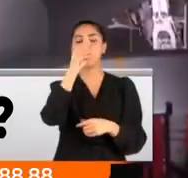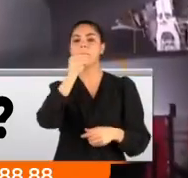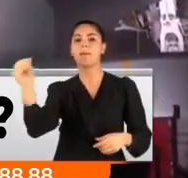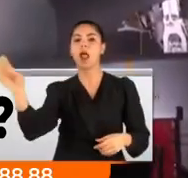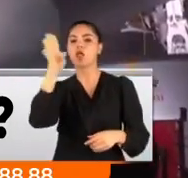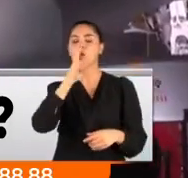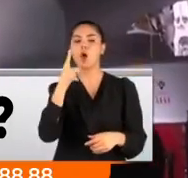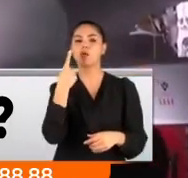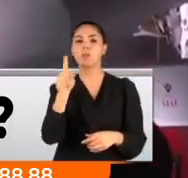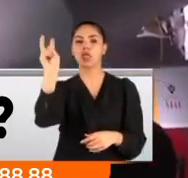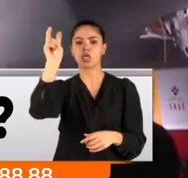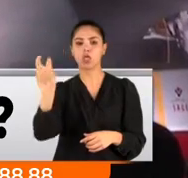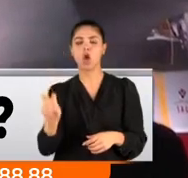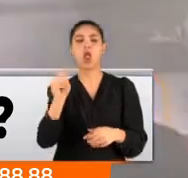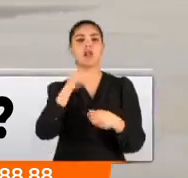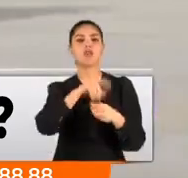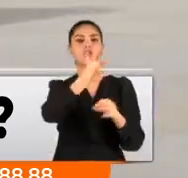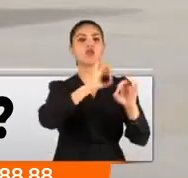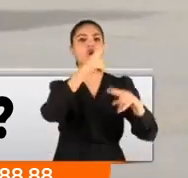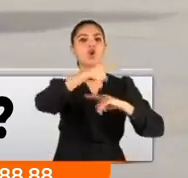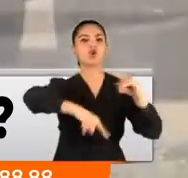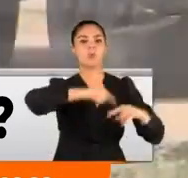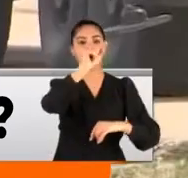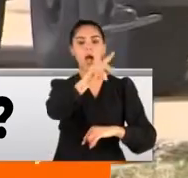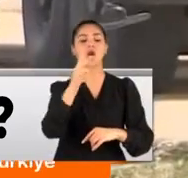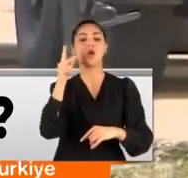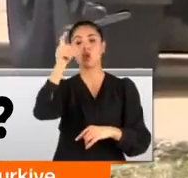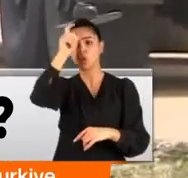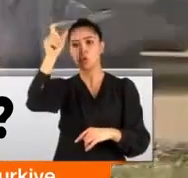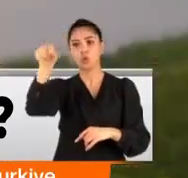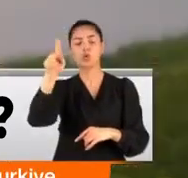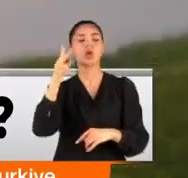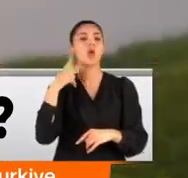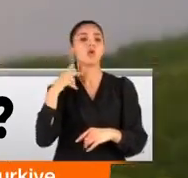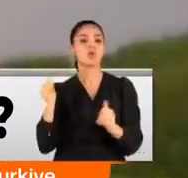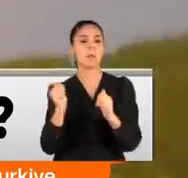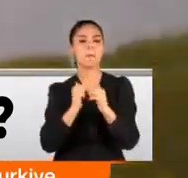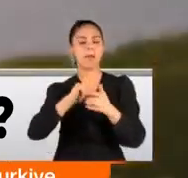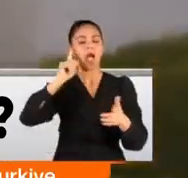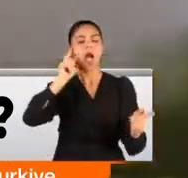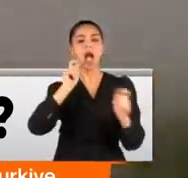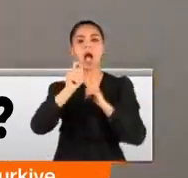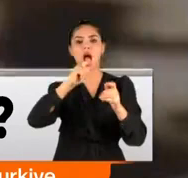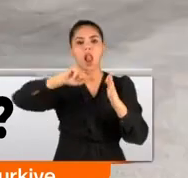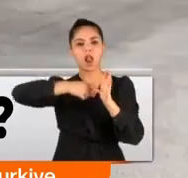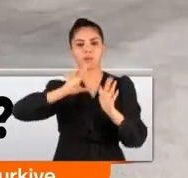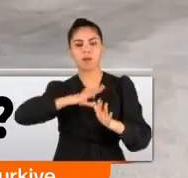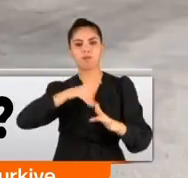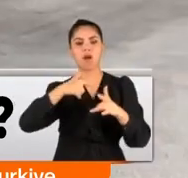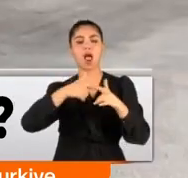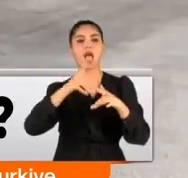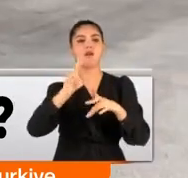dolarlık ödemeye formül arıyor. Türkiye, Rusya ile imzaladığı S-400 anlaşmasının ardından F-35 programından